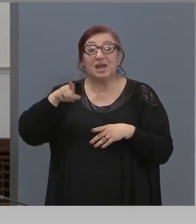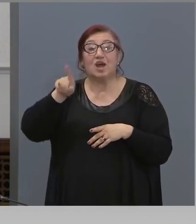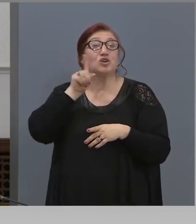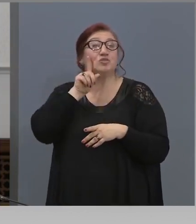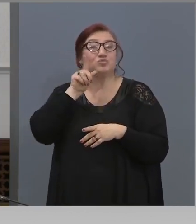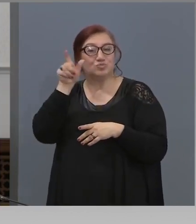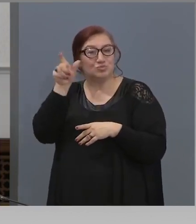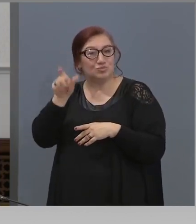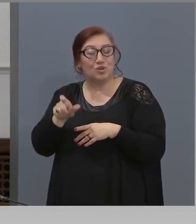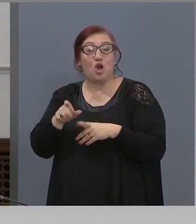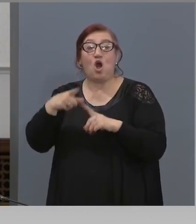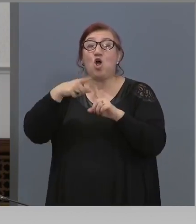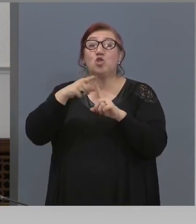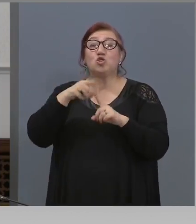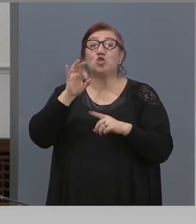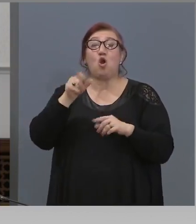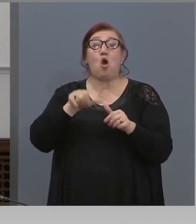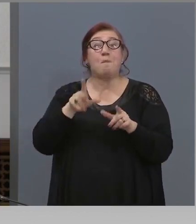и второ, и трето.